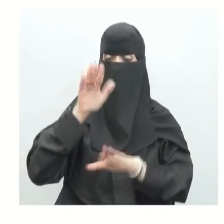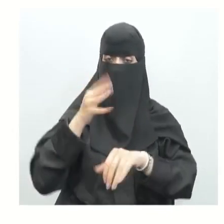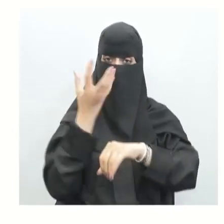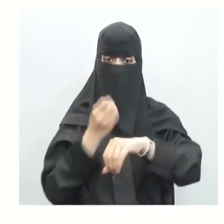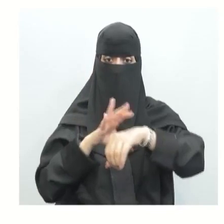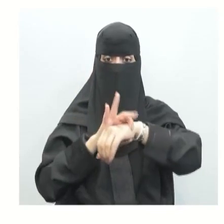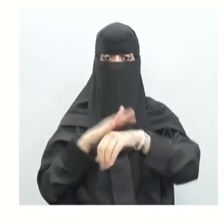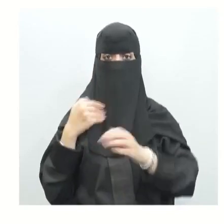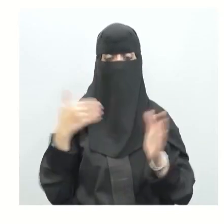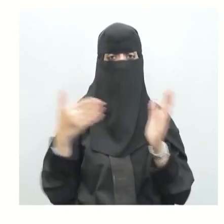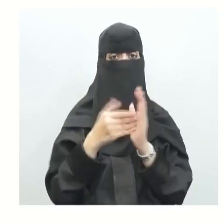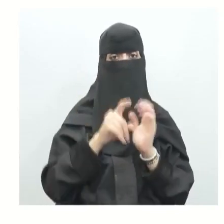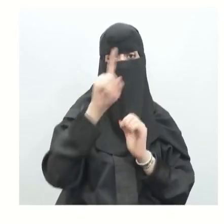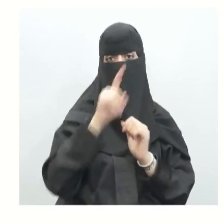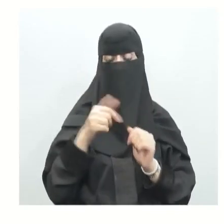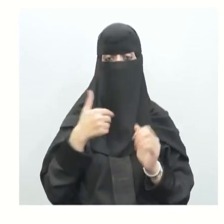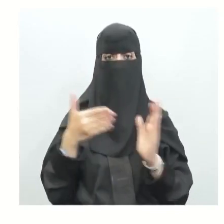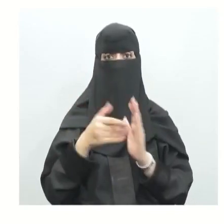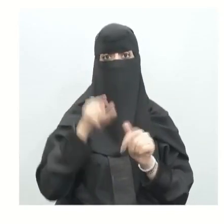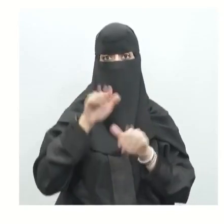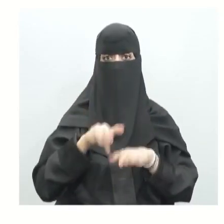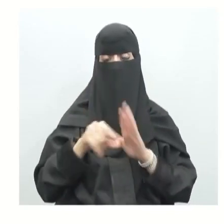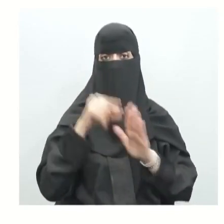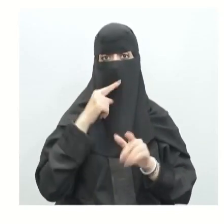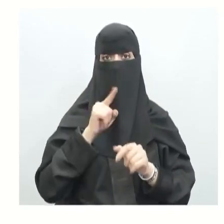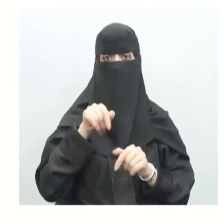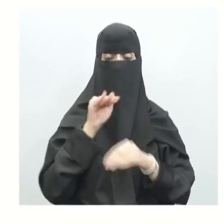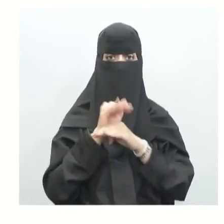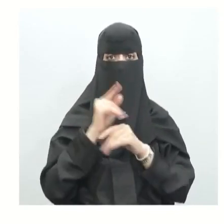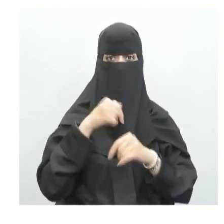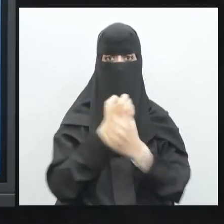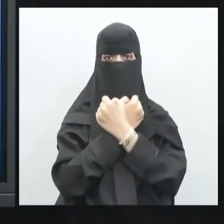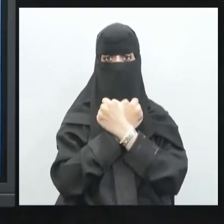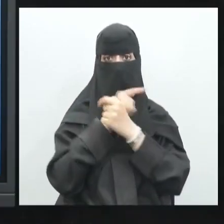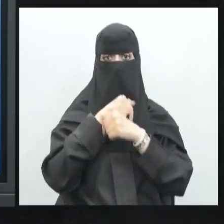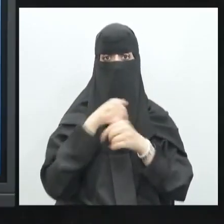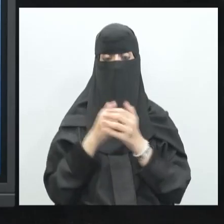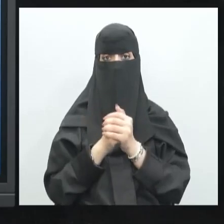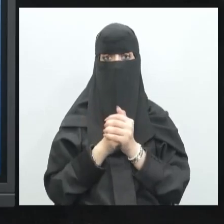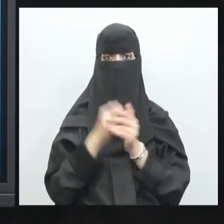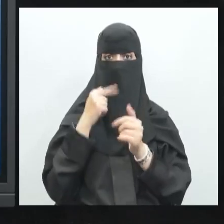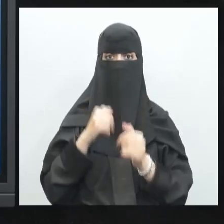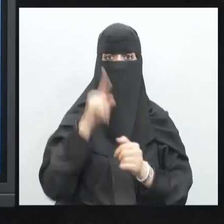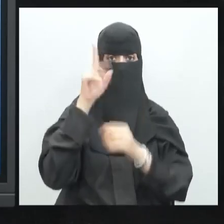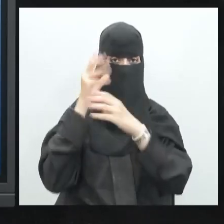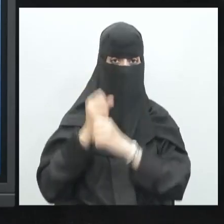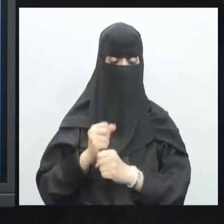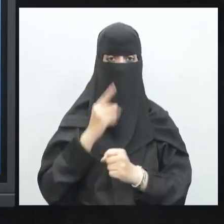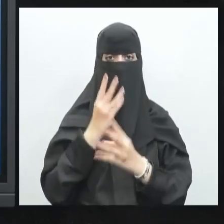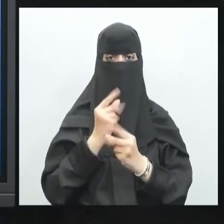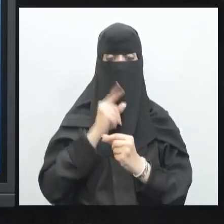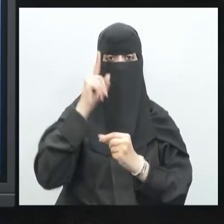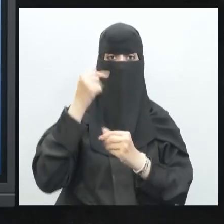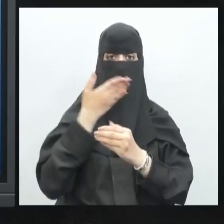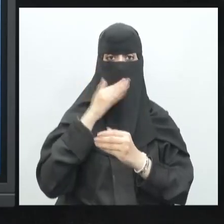بهذا السؤال قد انتهينا من درس اليوم ودراسة الجهاز الهيكلي رجعي لكم بالتوفيق سبحانك اللهم